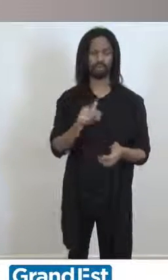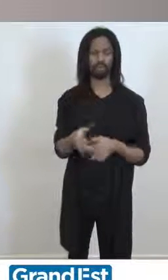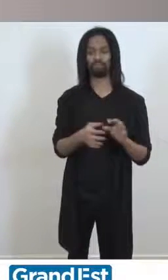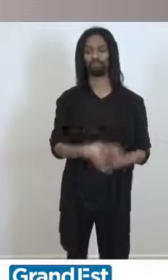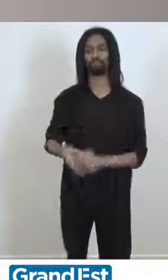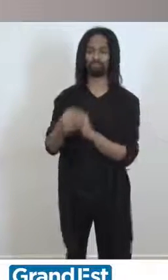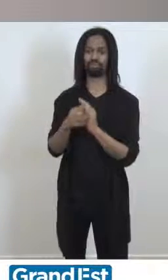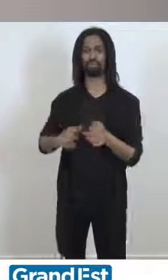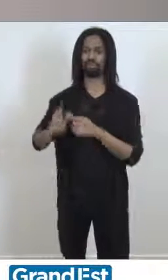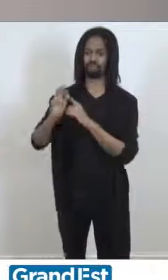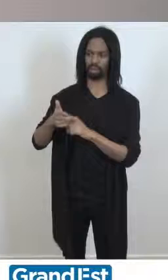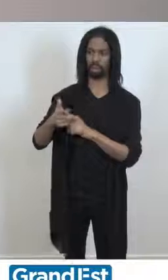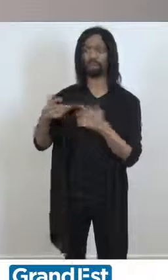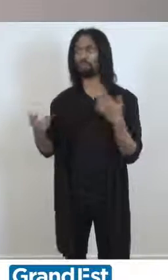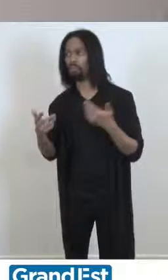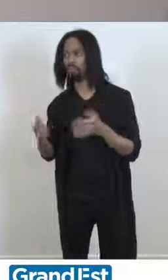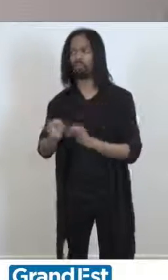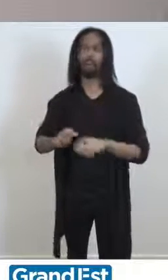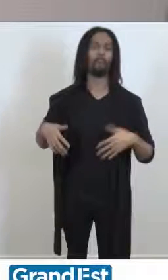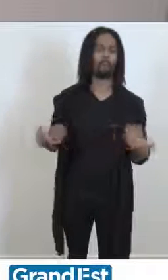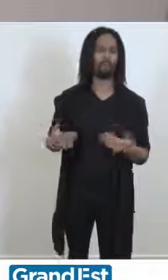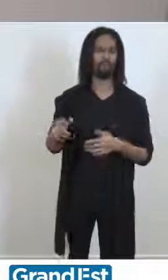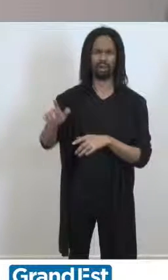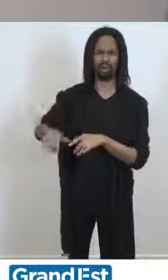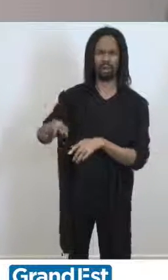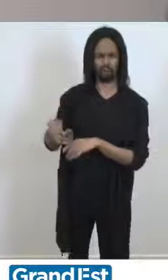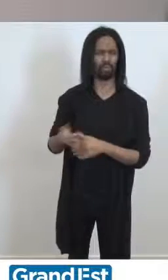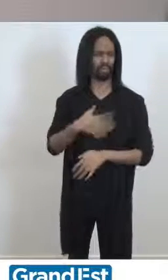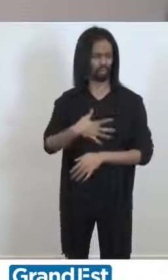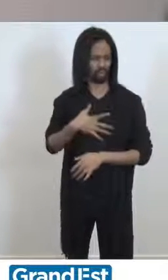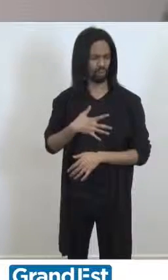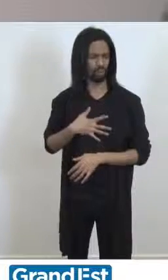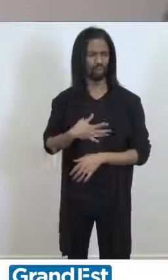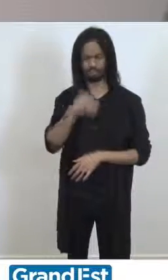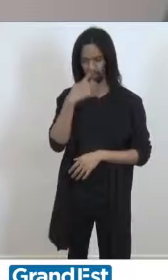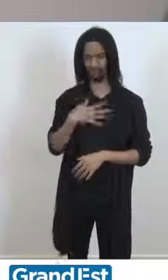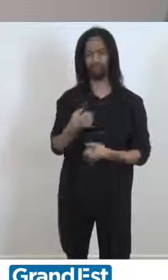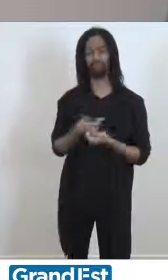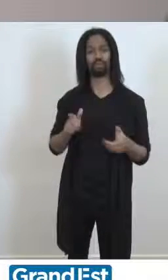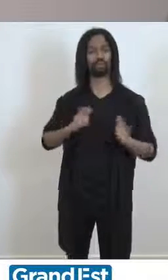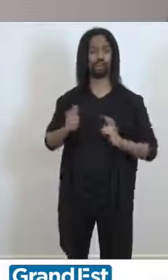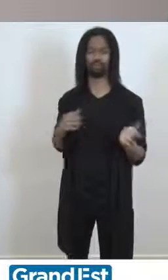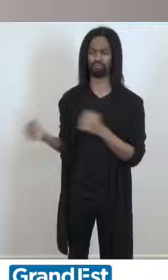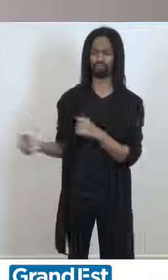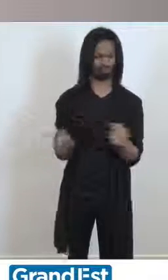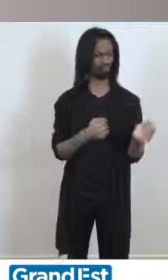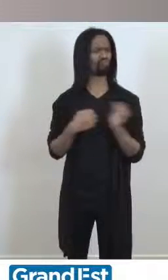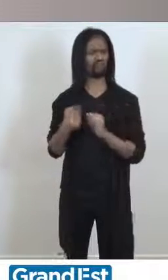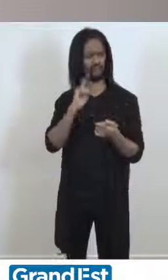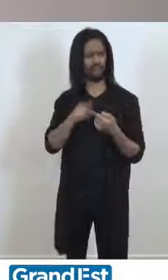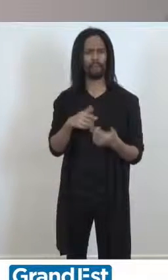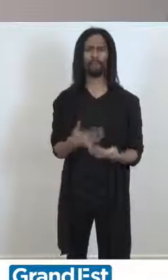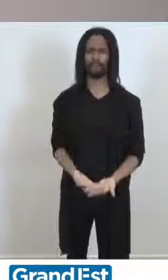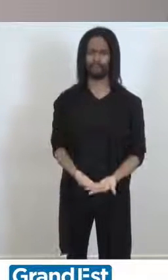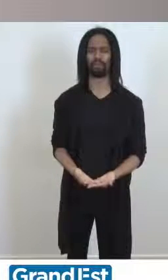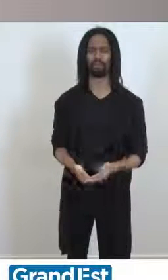m'en félicite, oublie ou non, mais en tout cas, je pense que beaucoup de collègues partagent ma position sur ce sujet-là. Je pense aussi d'ailleurs que j'ai vu que lors